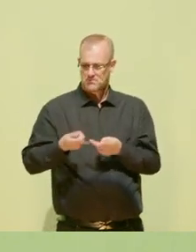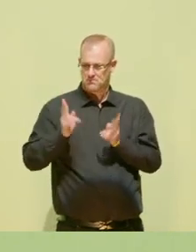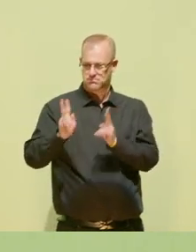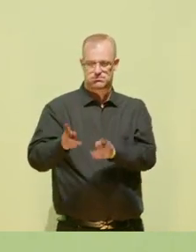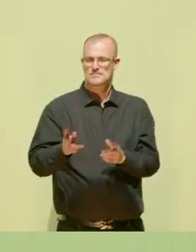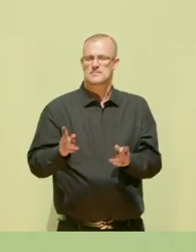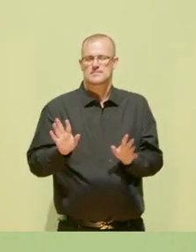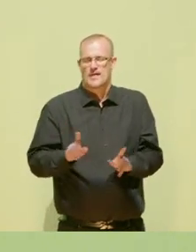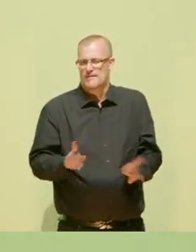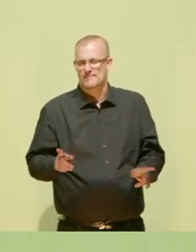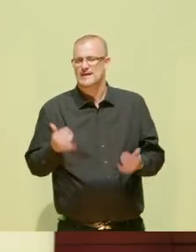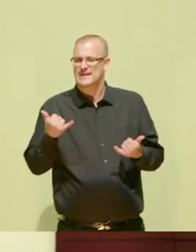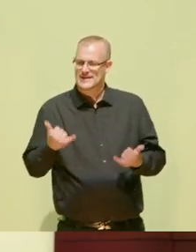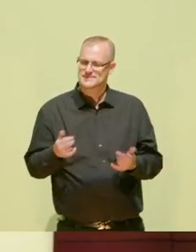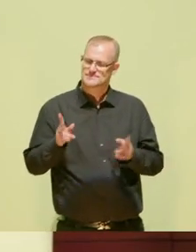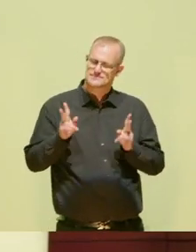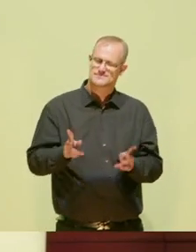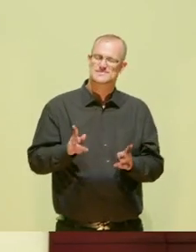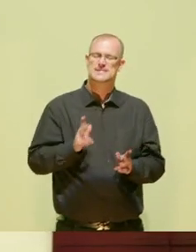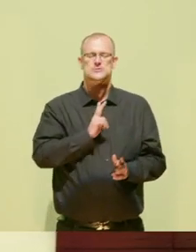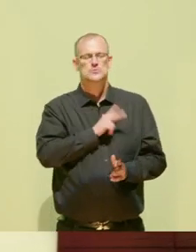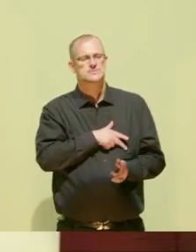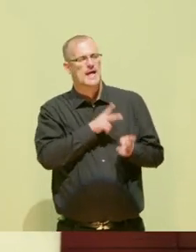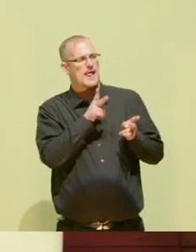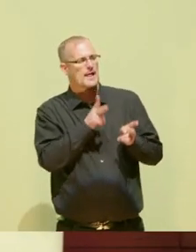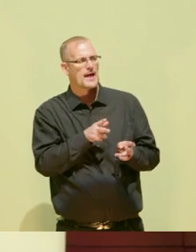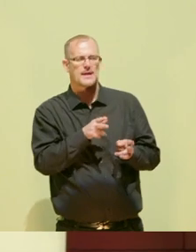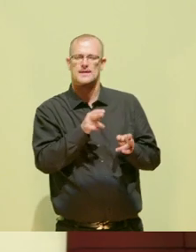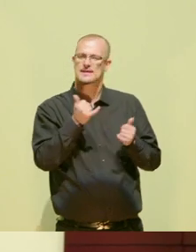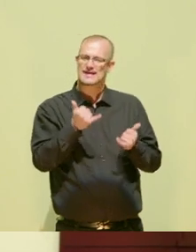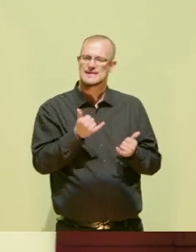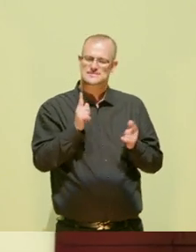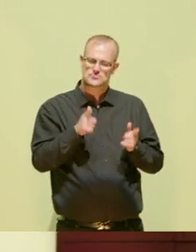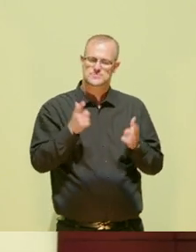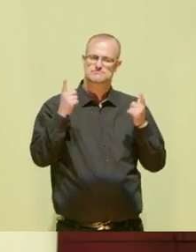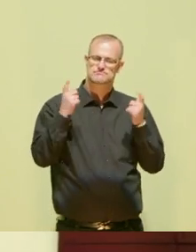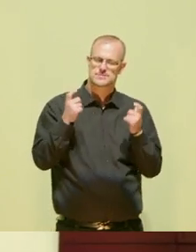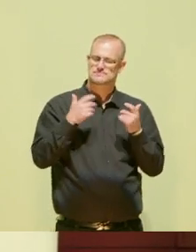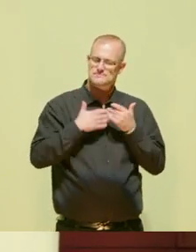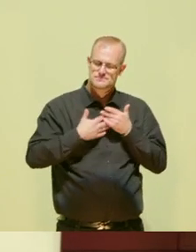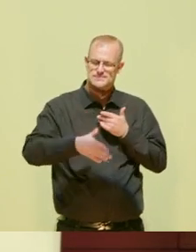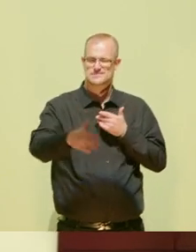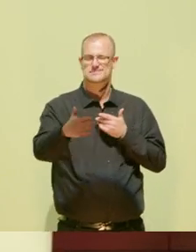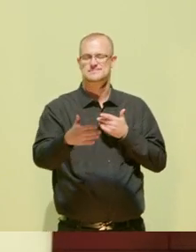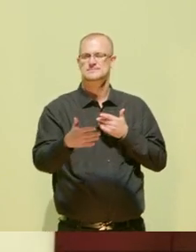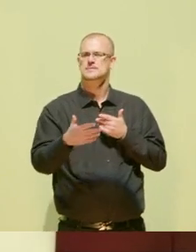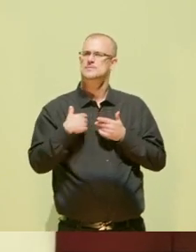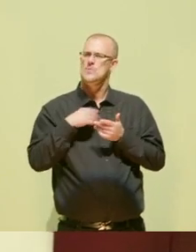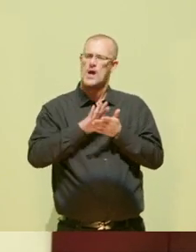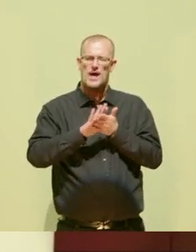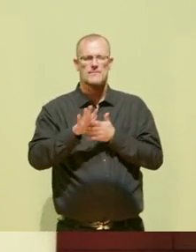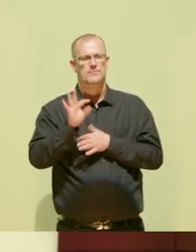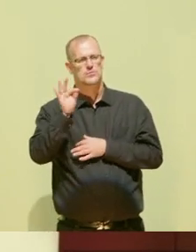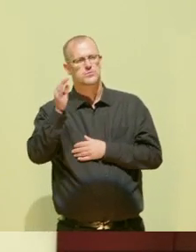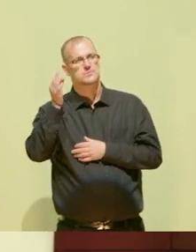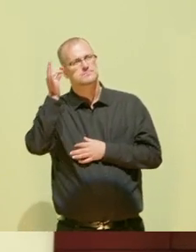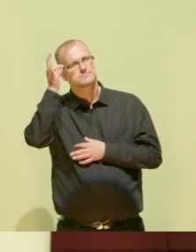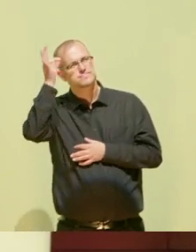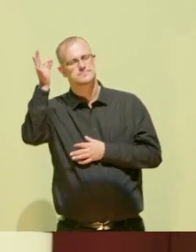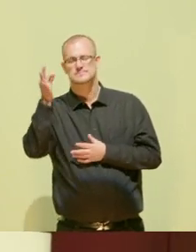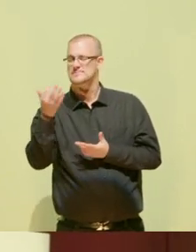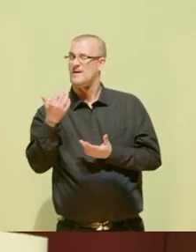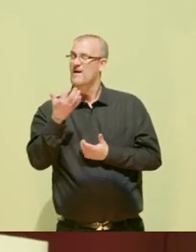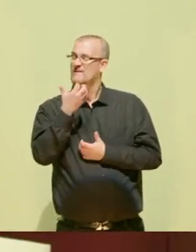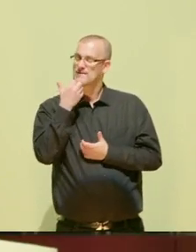richtig, dass wir das jetzt gut und sozial gerecht umsetzen. Dass wir pragmatisch handeln. Es ist richtig, dass wir die kommunale